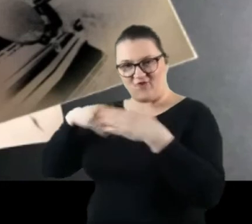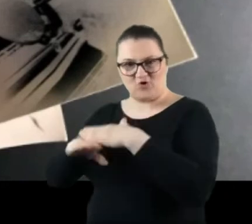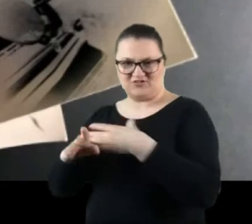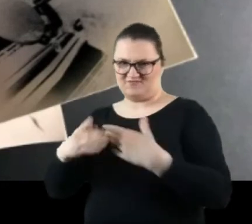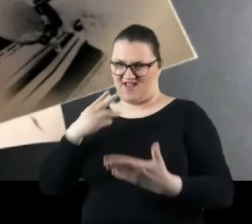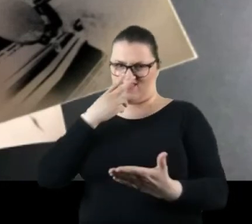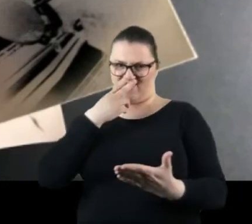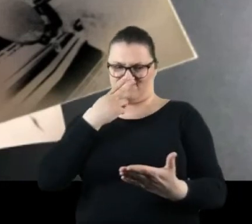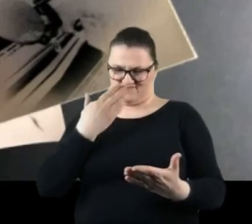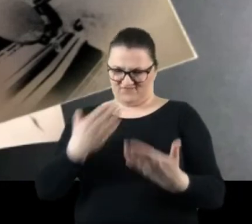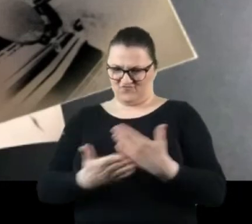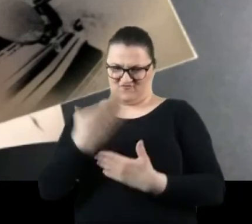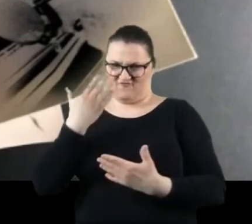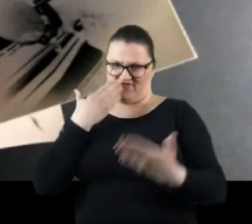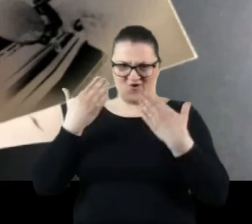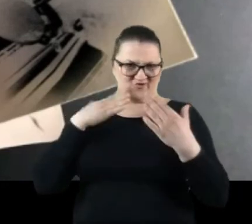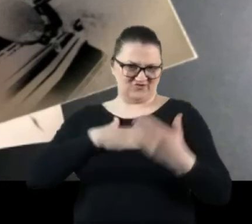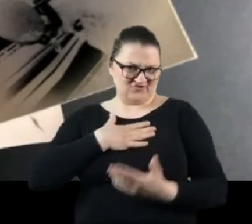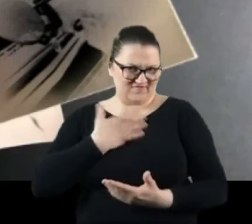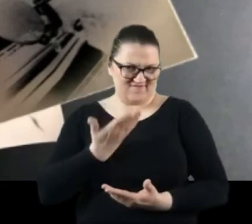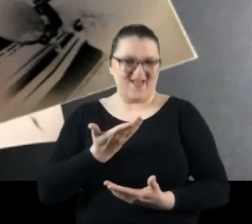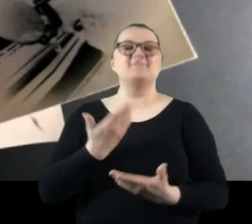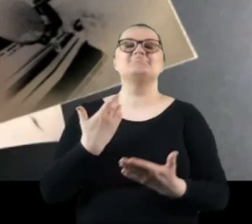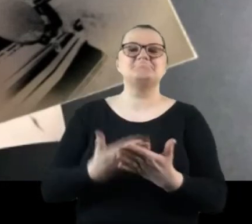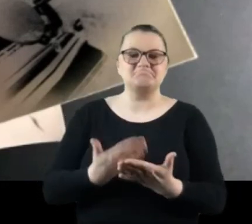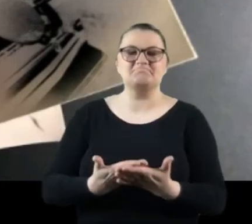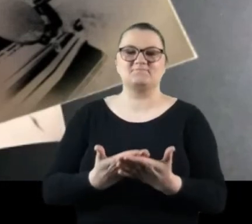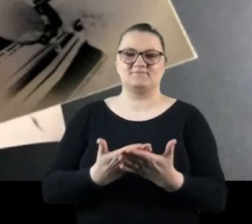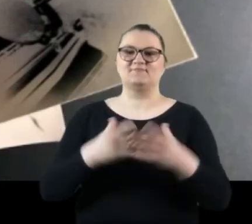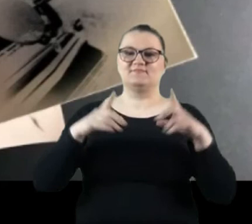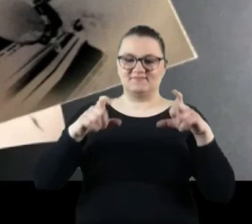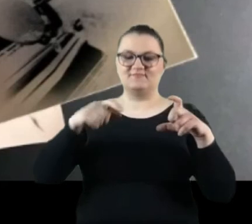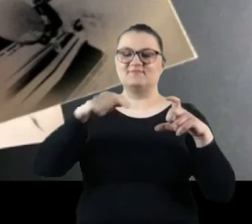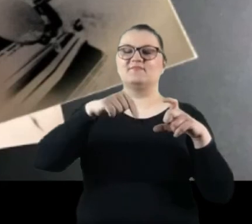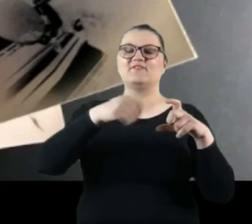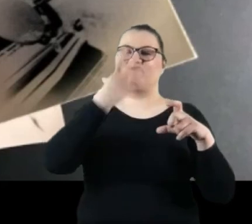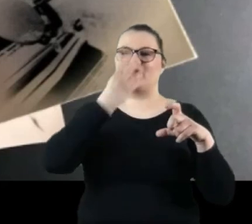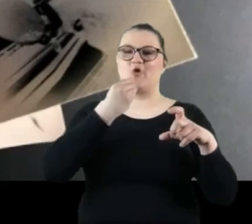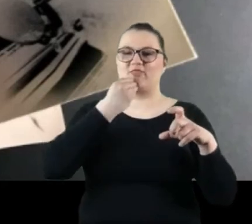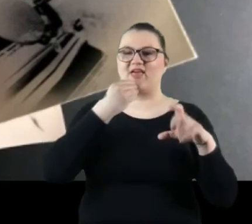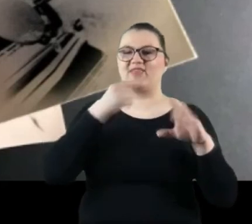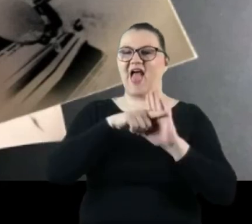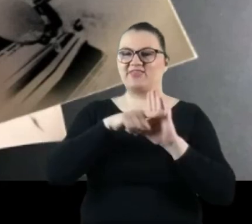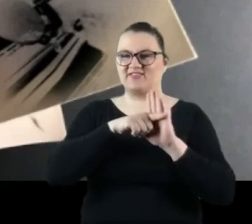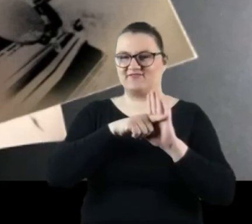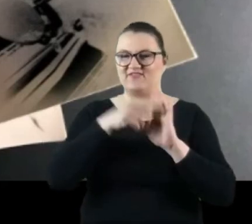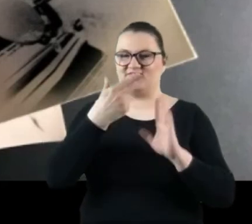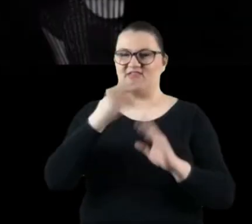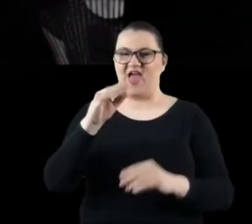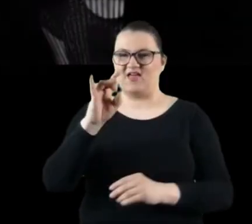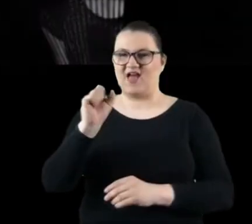dziwnie. A to dlatego, że zdjęcie zapisało się nam w negatywie. Co musimy zrobić?